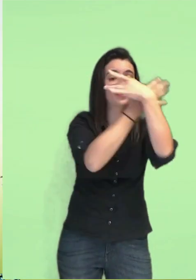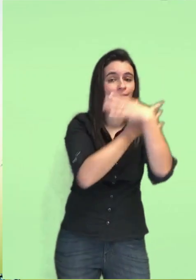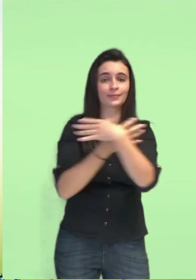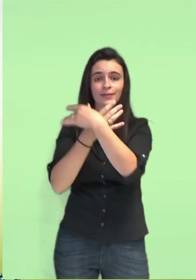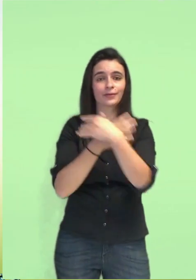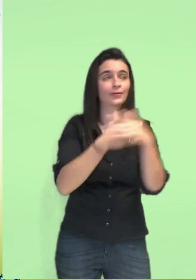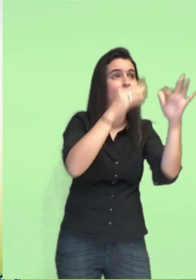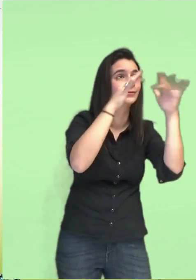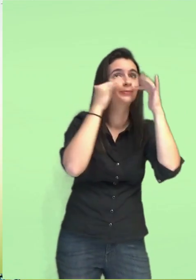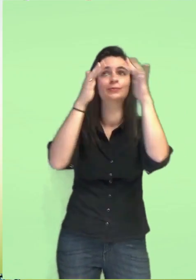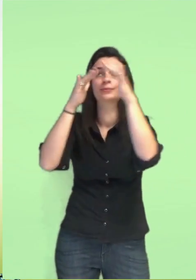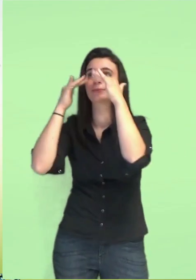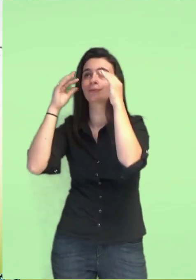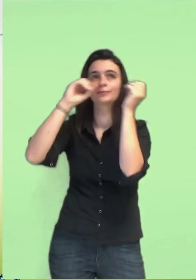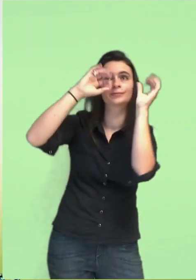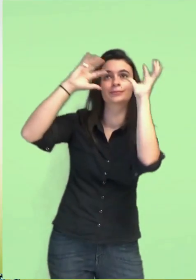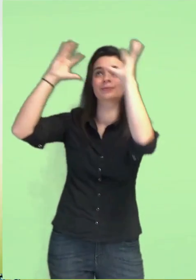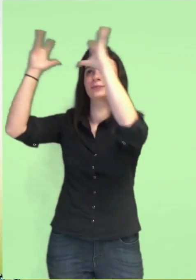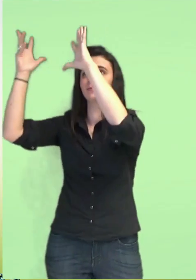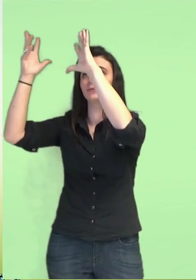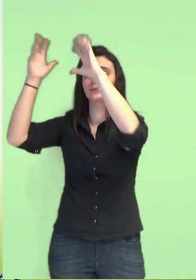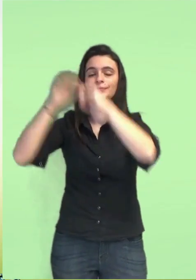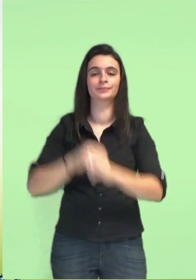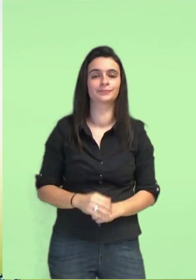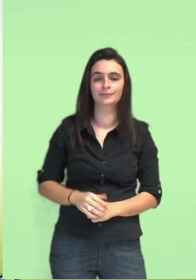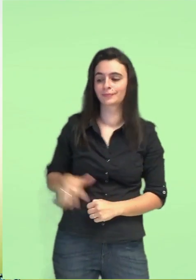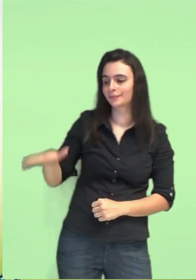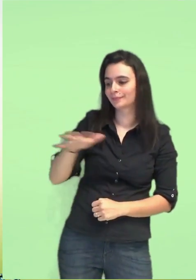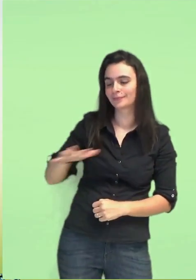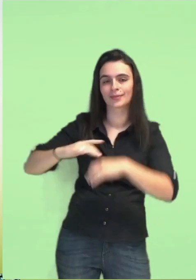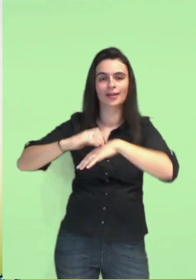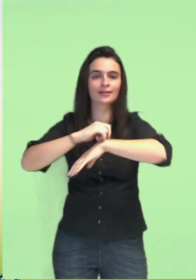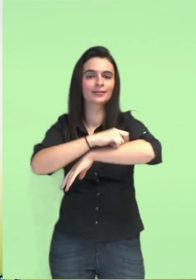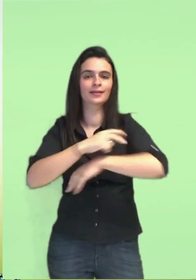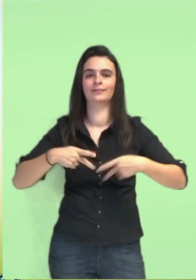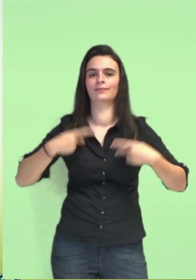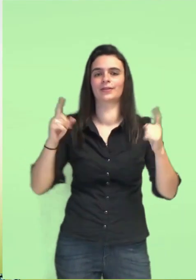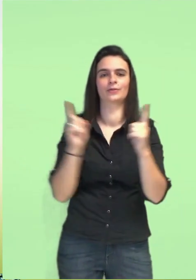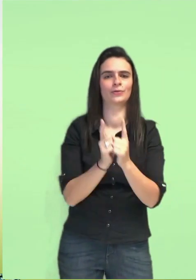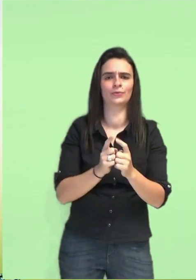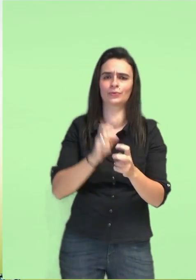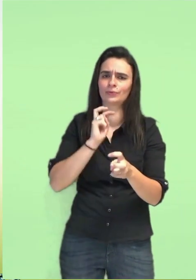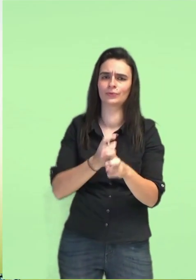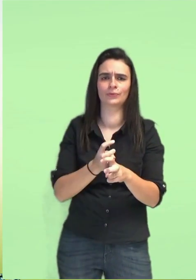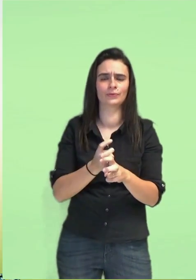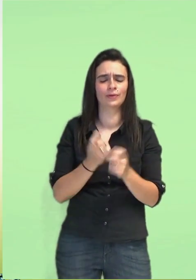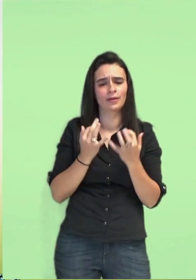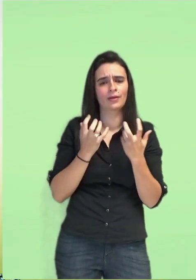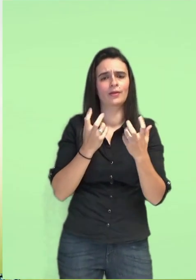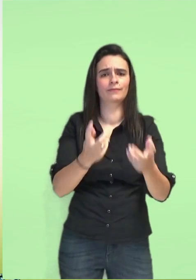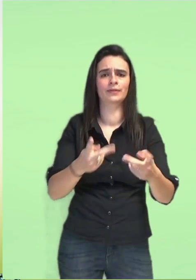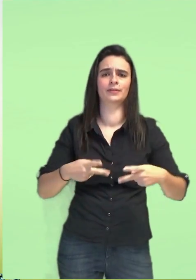Qui pourtant forgent notre imagination Tous les éphémères qu'il y a sur cette terre Se demandent ce qu'ils font dans cette galère